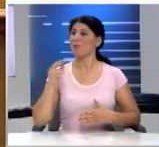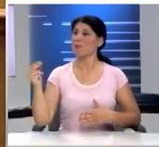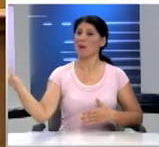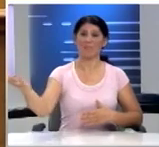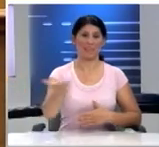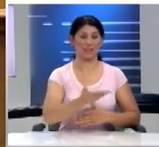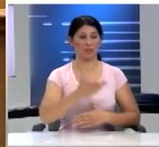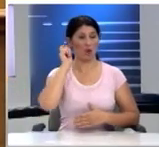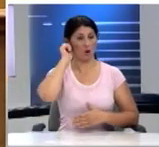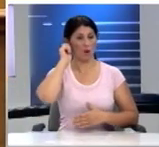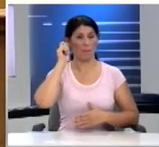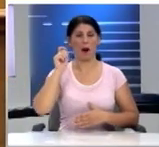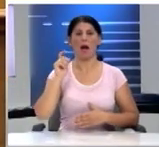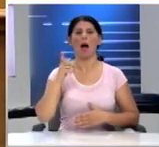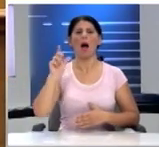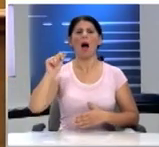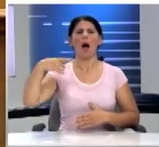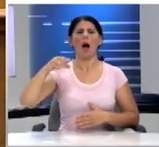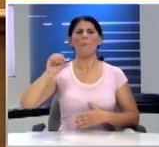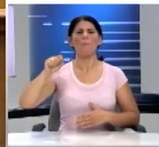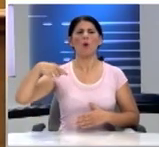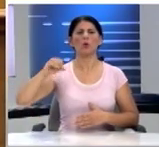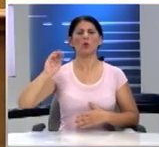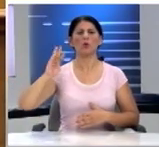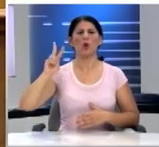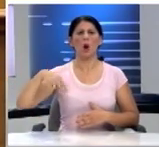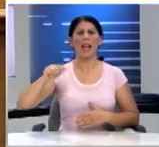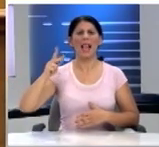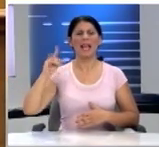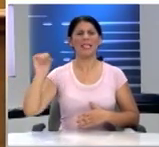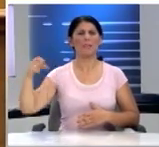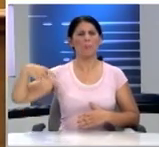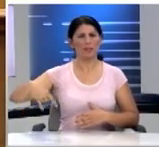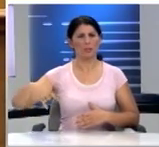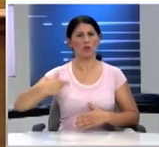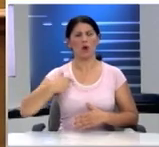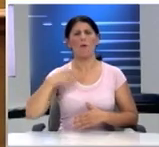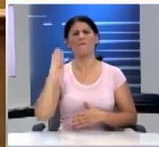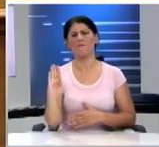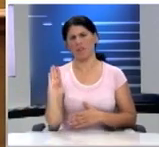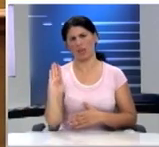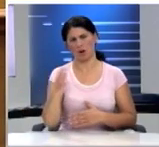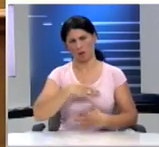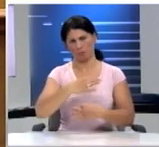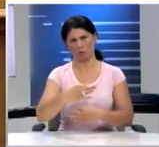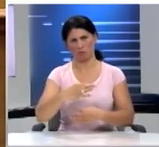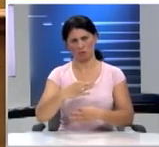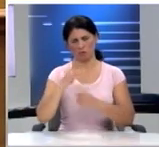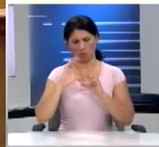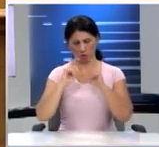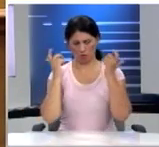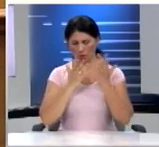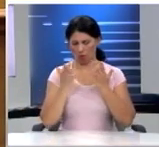ονομάζομαι Αποστολάκης Πέτρος είμαι από το 3ο Γενικό Λύκειο Βήρωνα και προσωπώ την ομάδα με θέμα διαπροσωπικές σχέσεις και σχολική